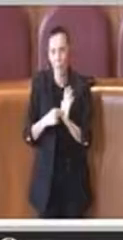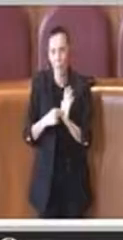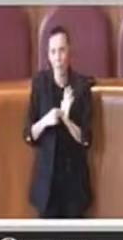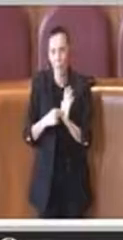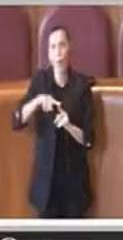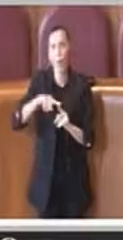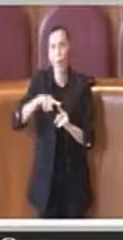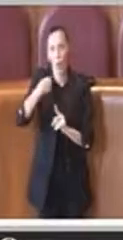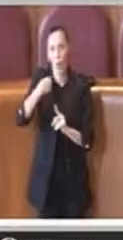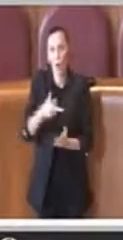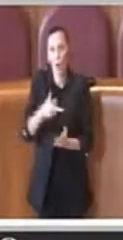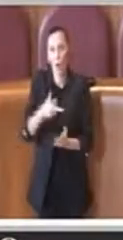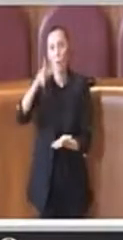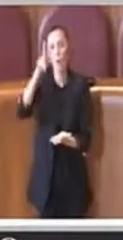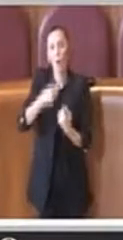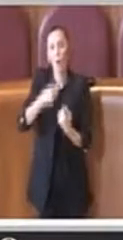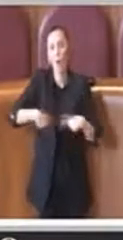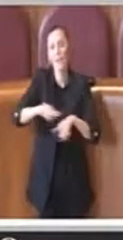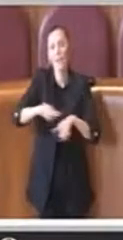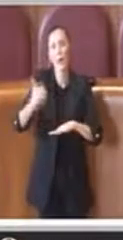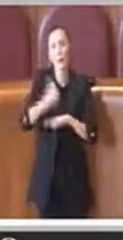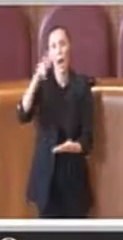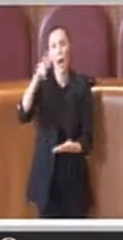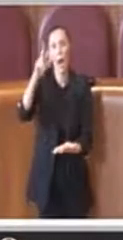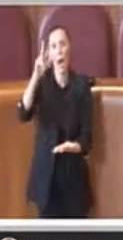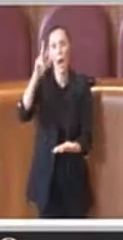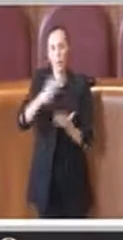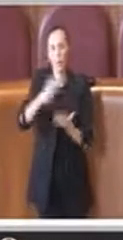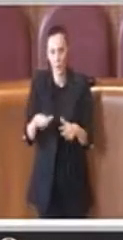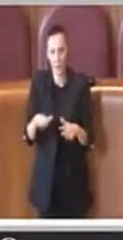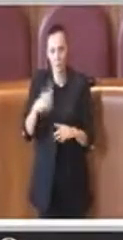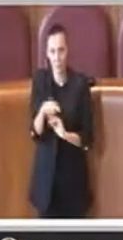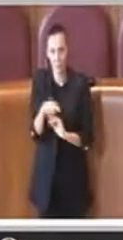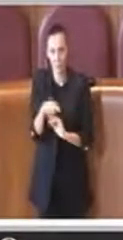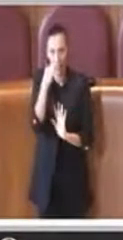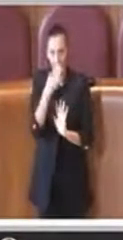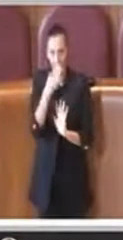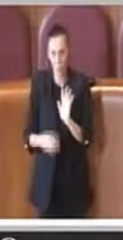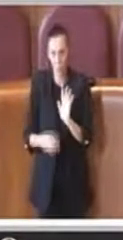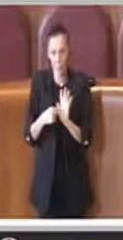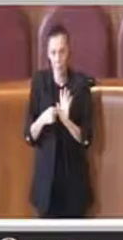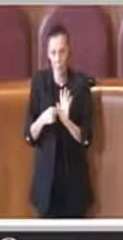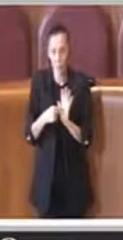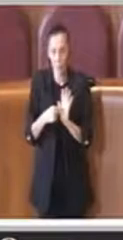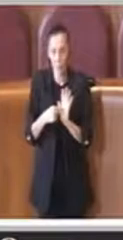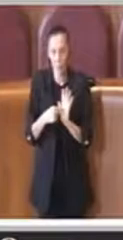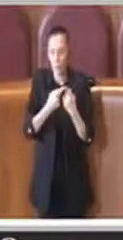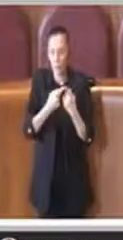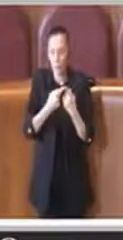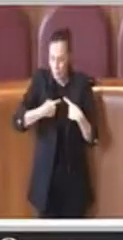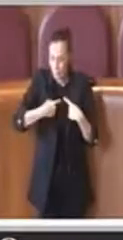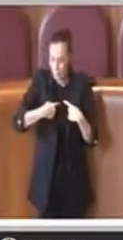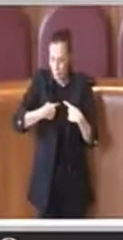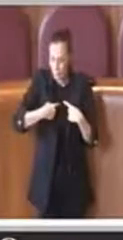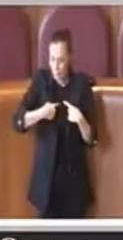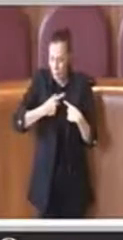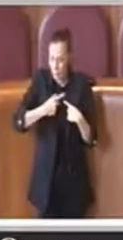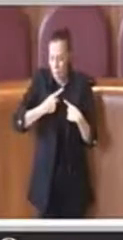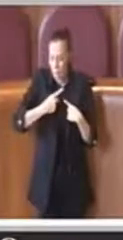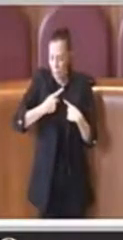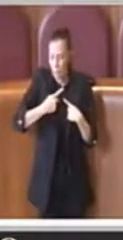approvato in Consiglio Capitolino. e con quel regolamento noi abbiamo portato